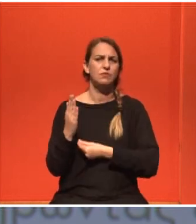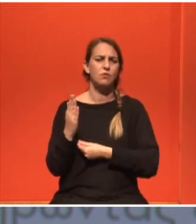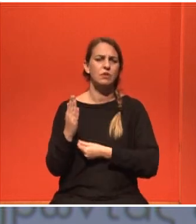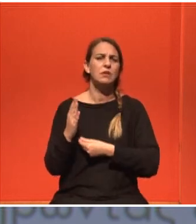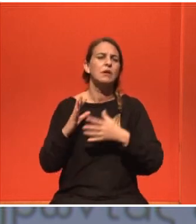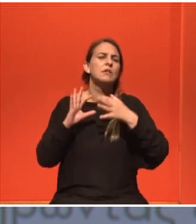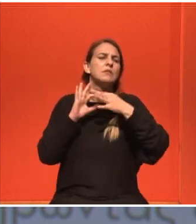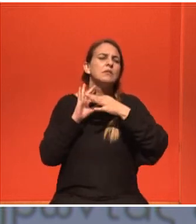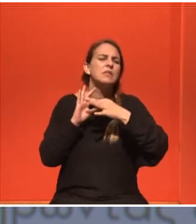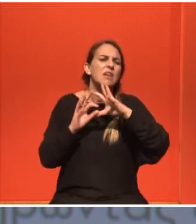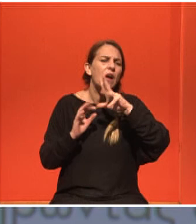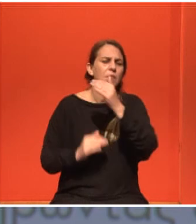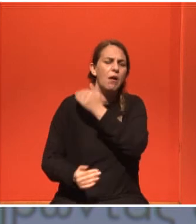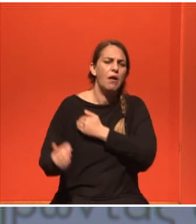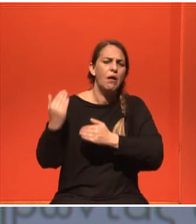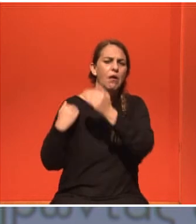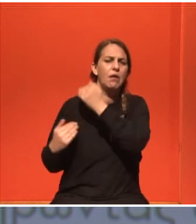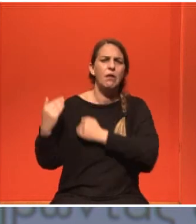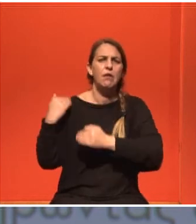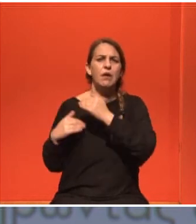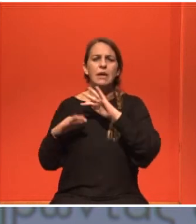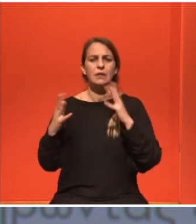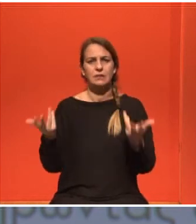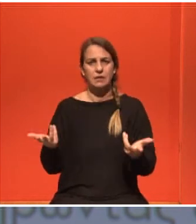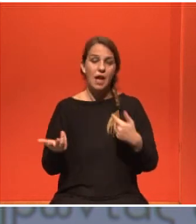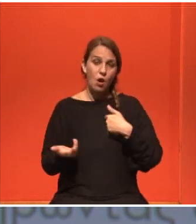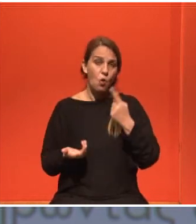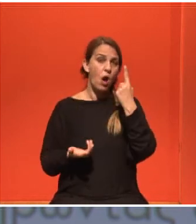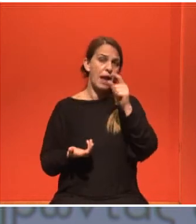Πάρα πολλές όμως καθημερινά. Είναι το ίδιο μήνυμα.